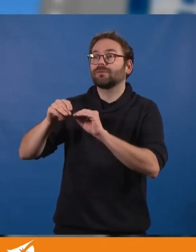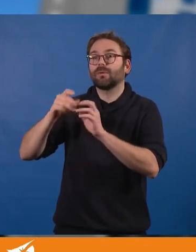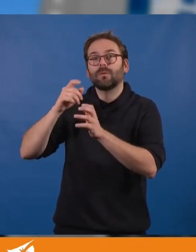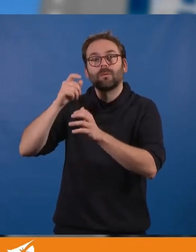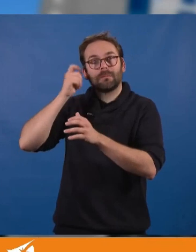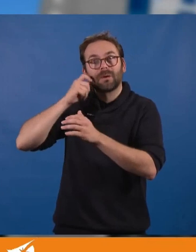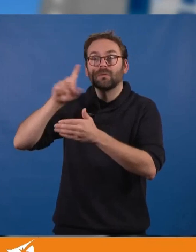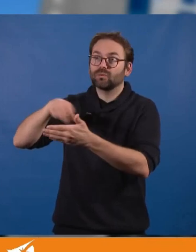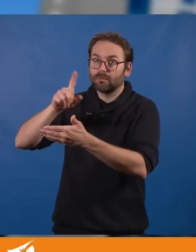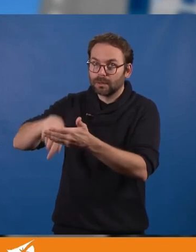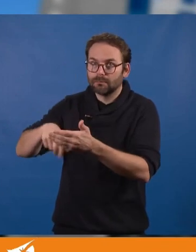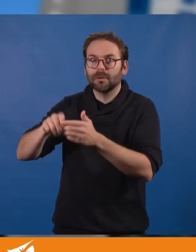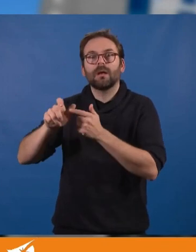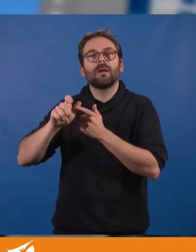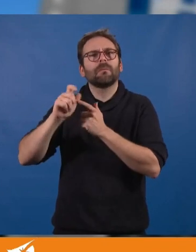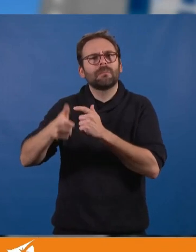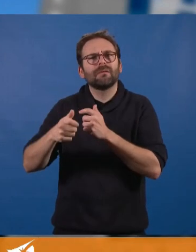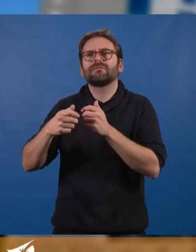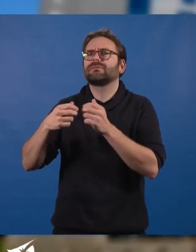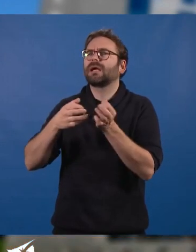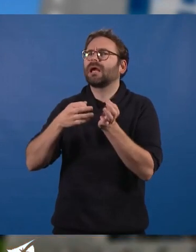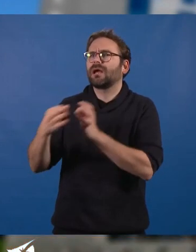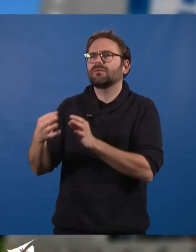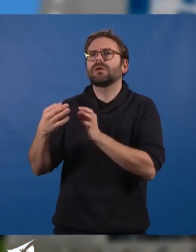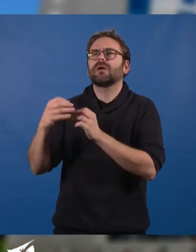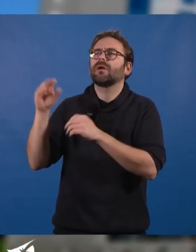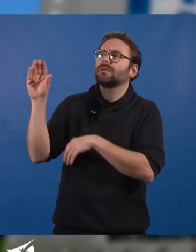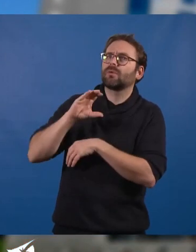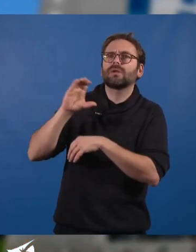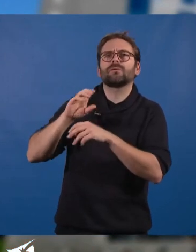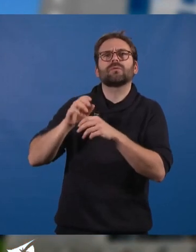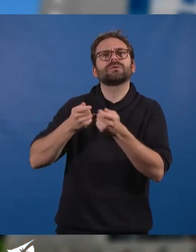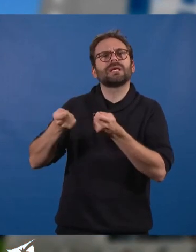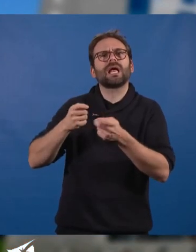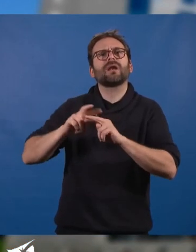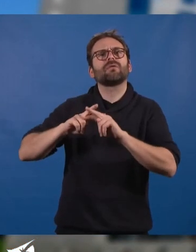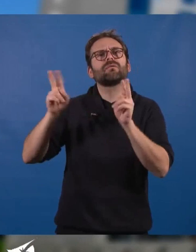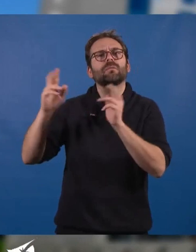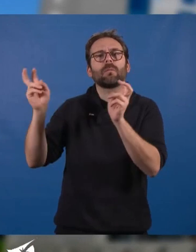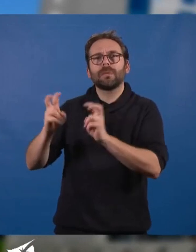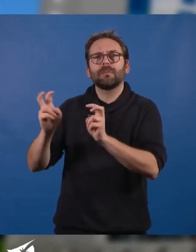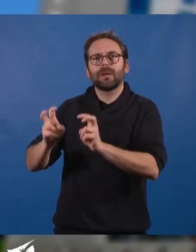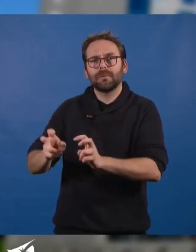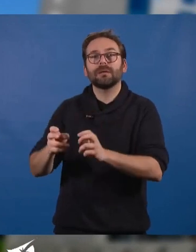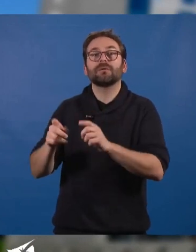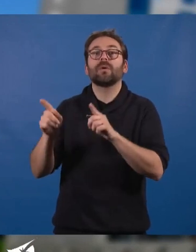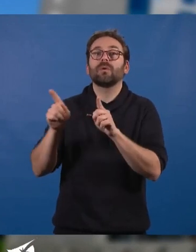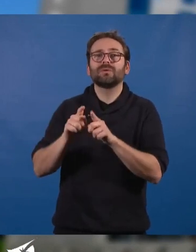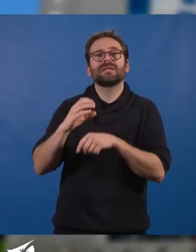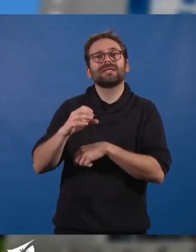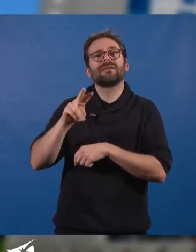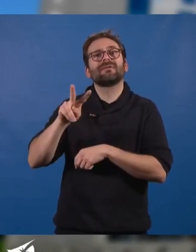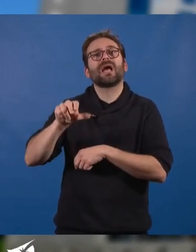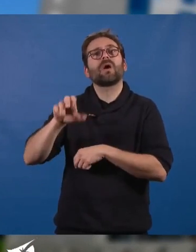sans oublier les baisses régulières de la dotation générale de fonctionnement, la suppression programmée de la CVE,